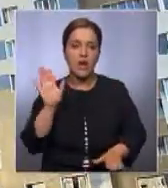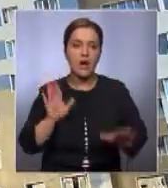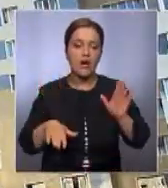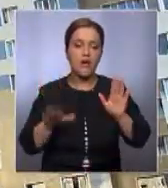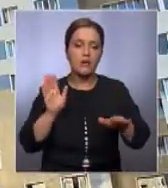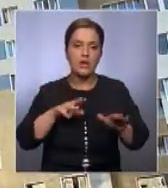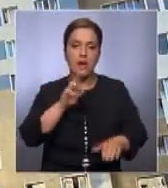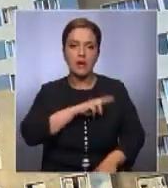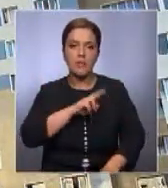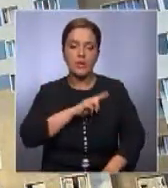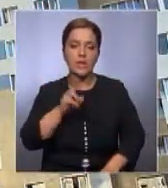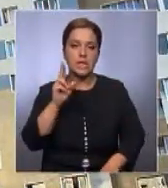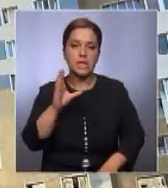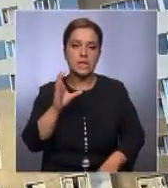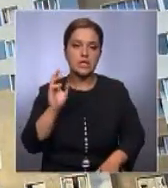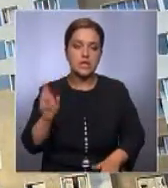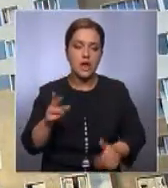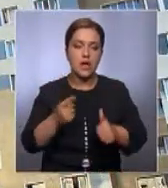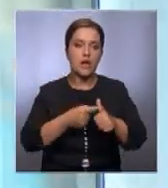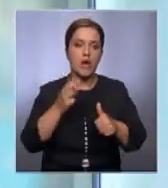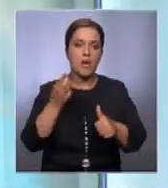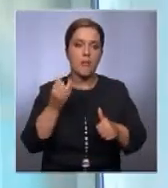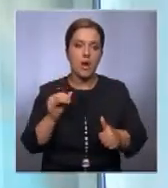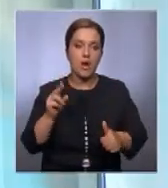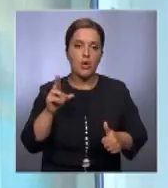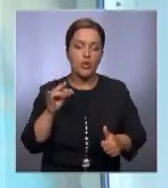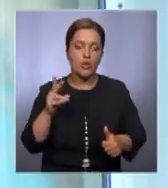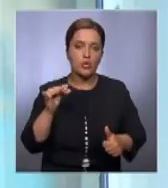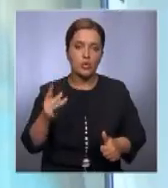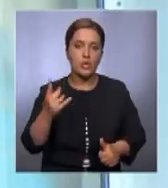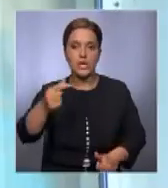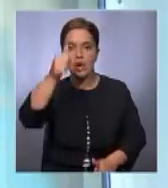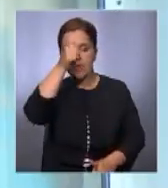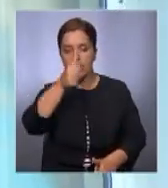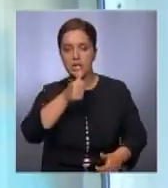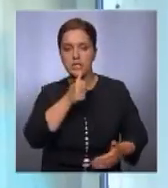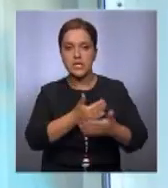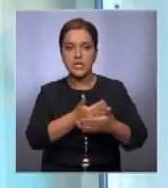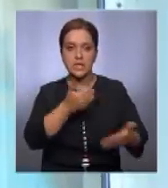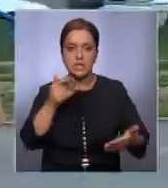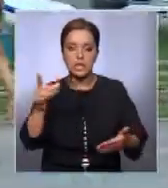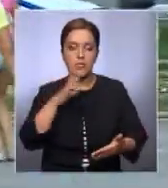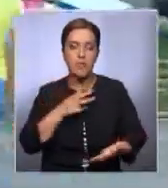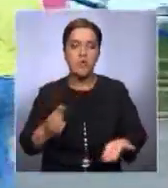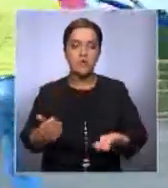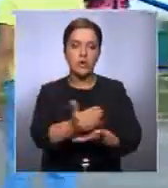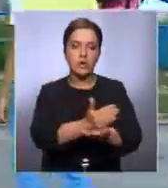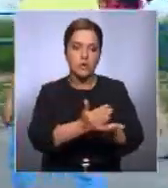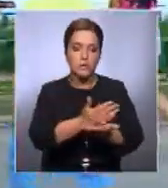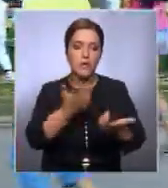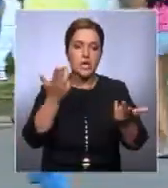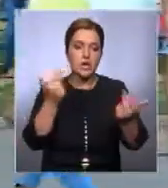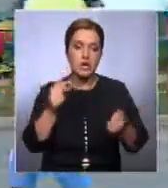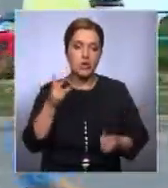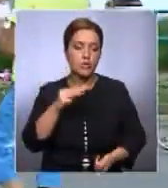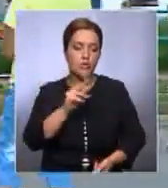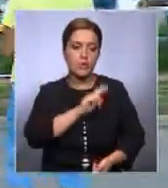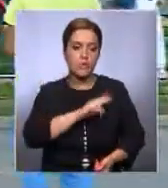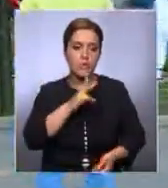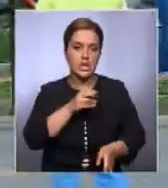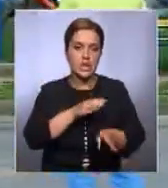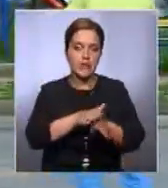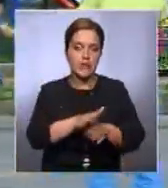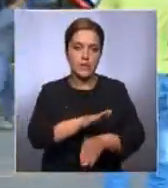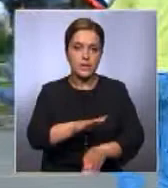обслуживающего дом КСК «Байконур». Месяц назад оказалось, что кооператив исправно лишь собирал деньги, а работу свою не